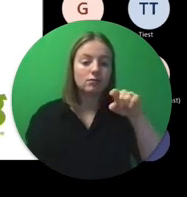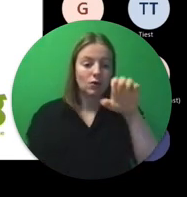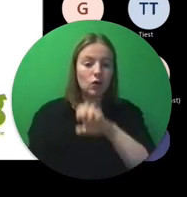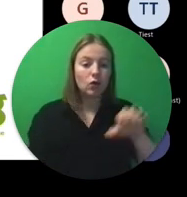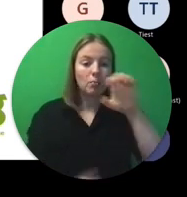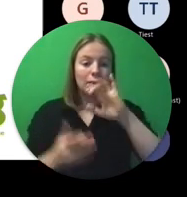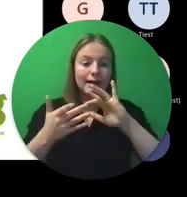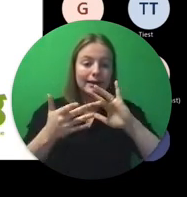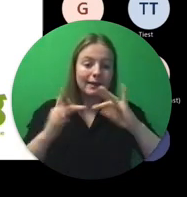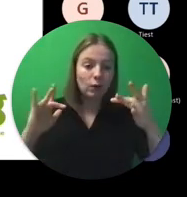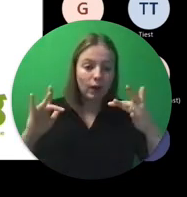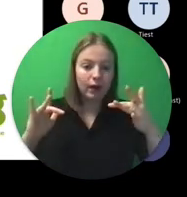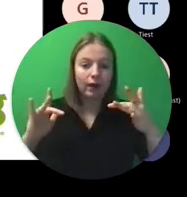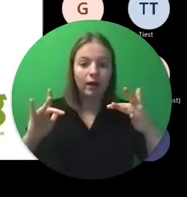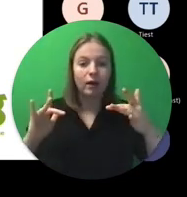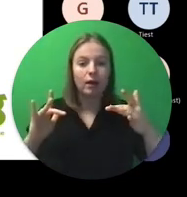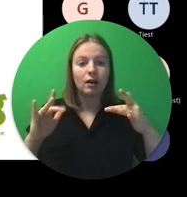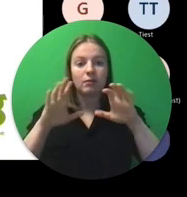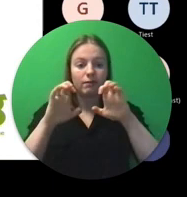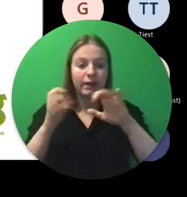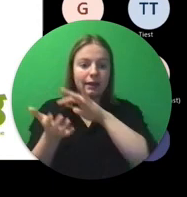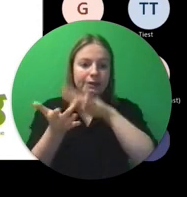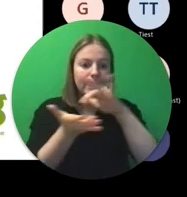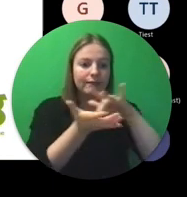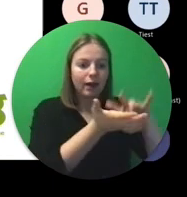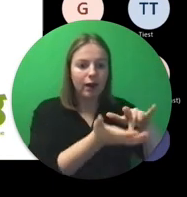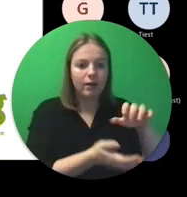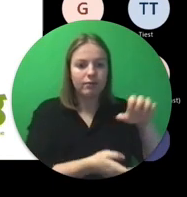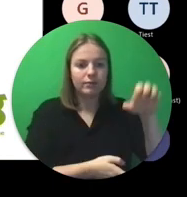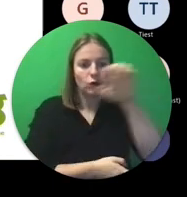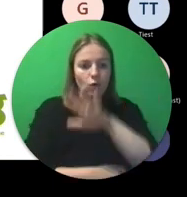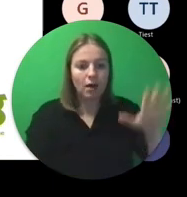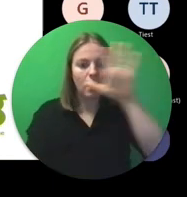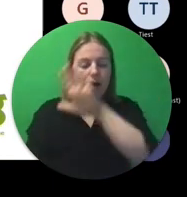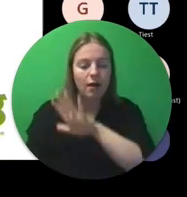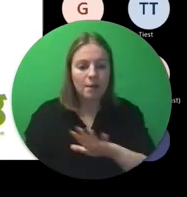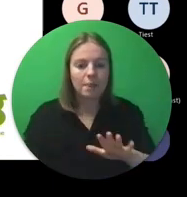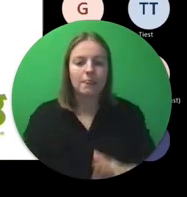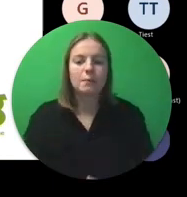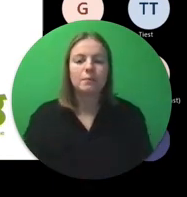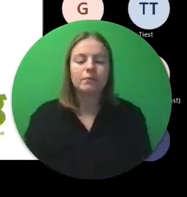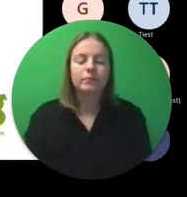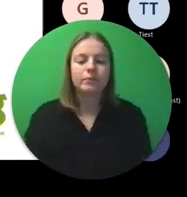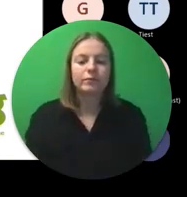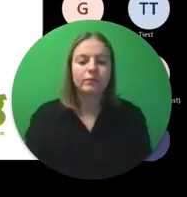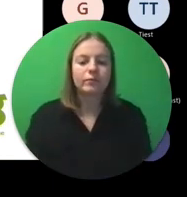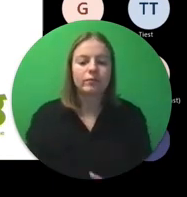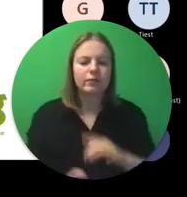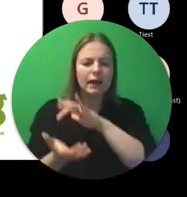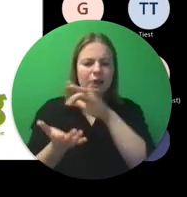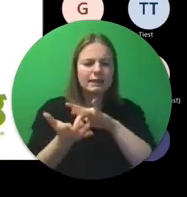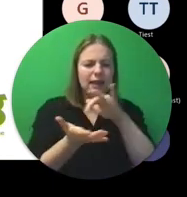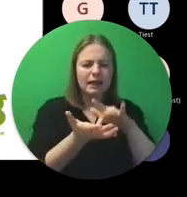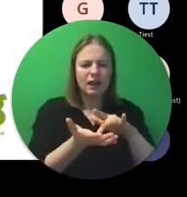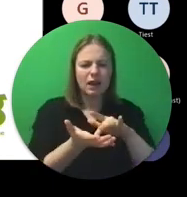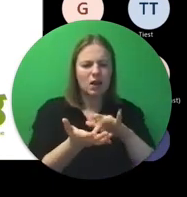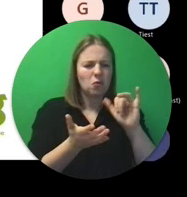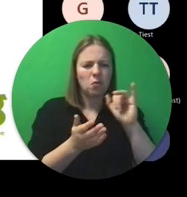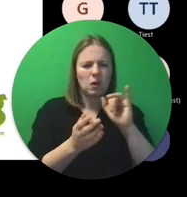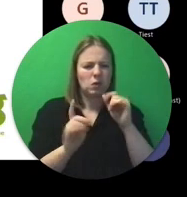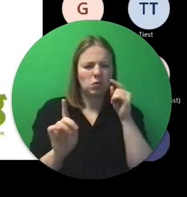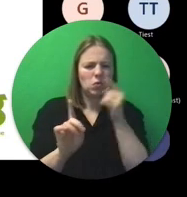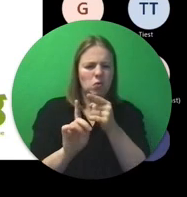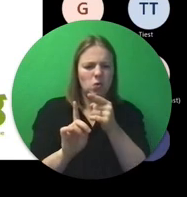netwerk van heel wat Euroguidance centra binnen Europa. En die centra hebben als centraal